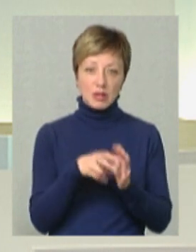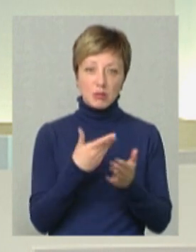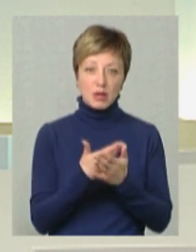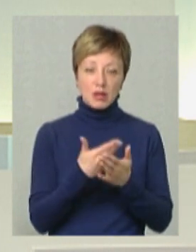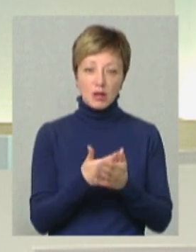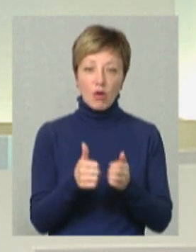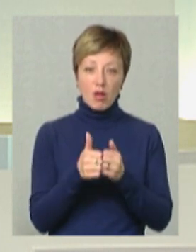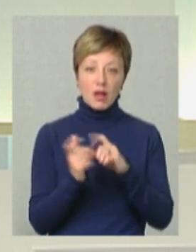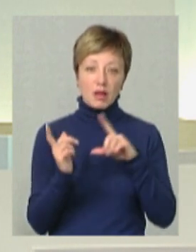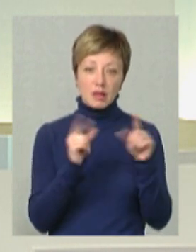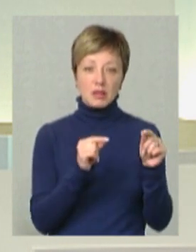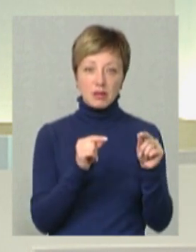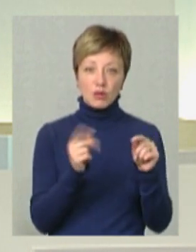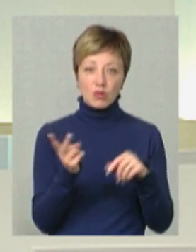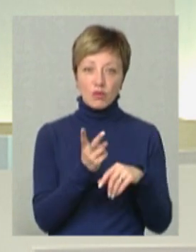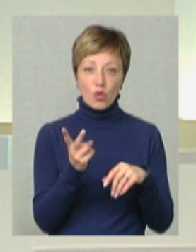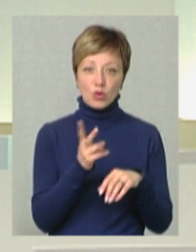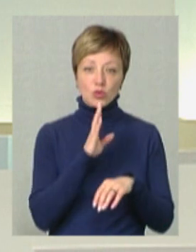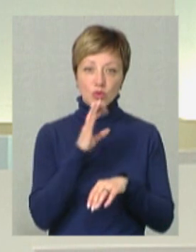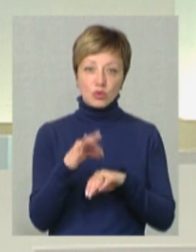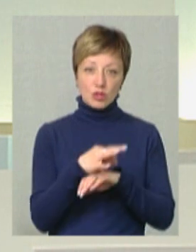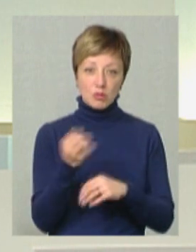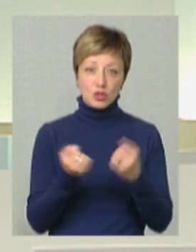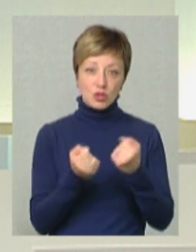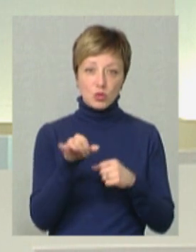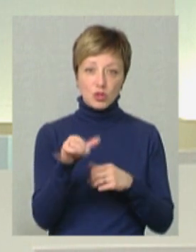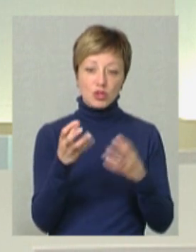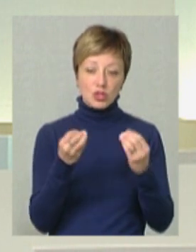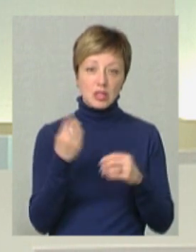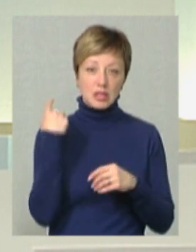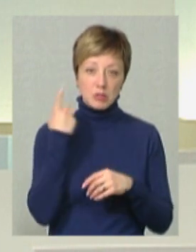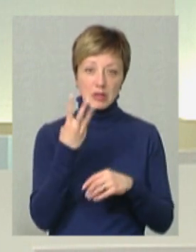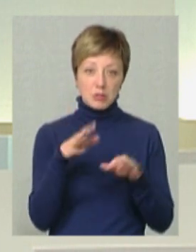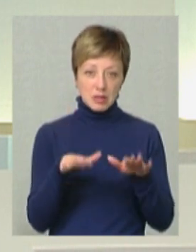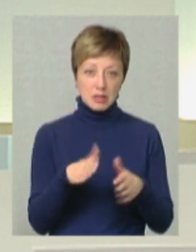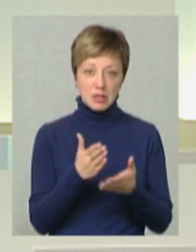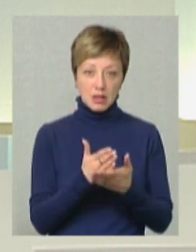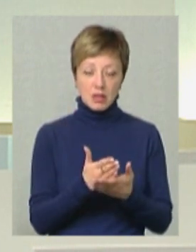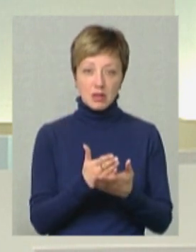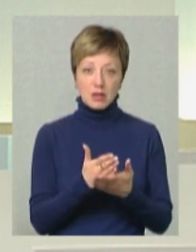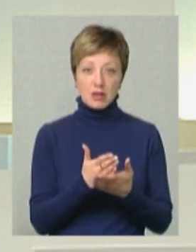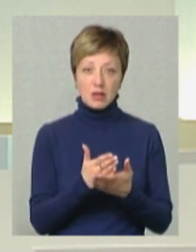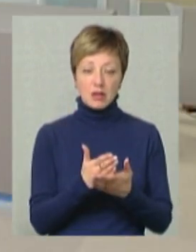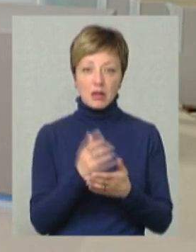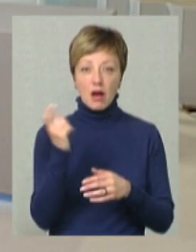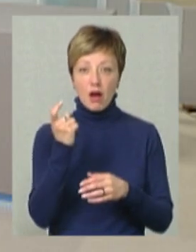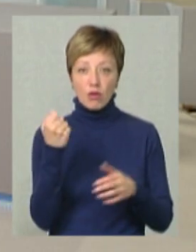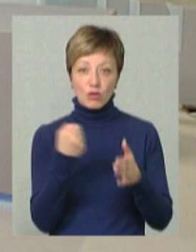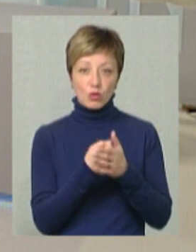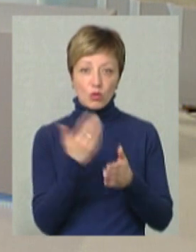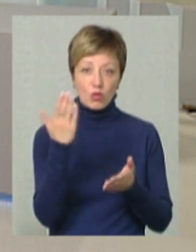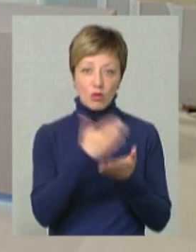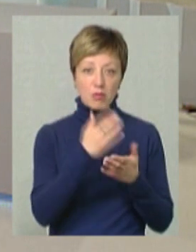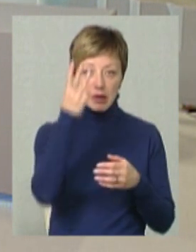прикладу, колега їде у двох з дружиною на машині, і в них ще там три місця є, і вони їдуть з Харкова